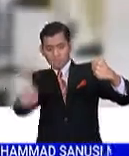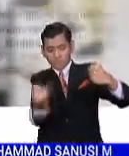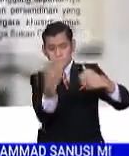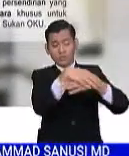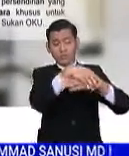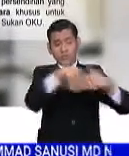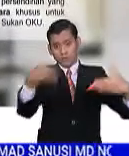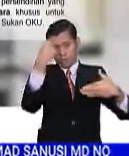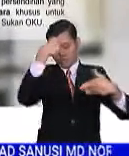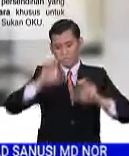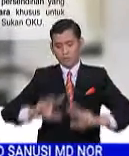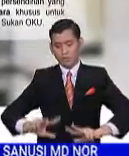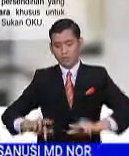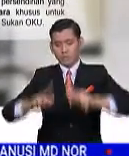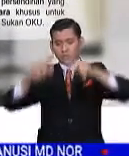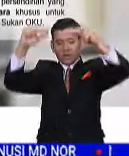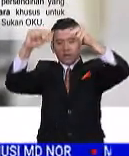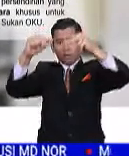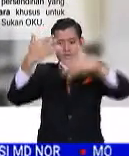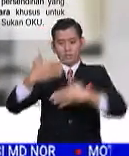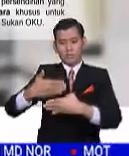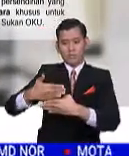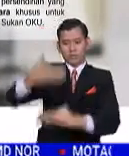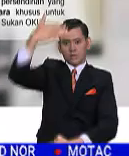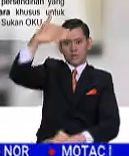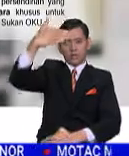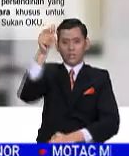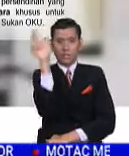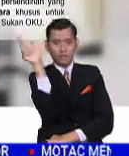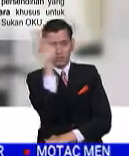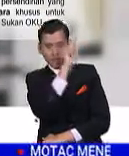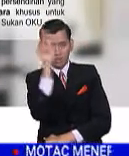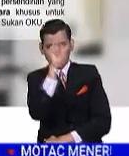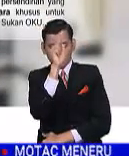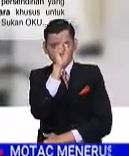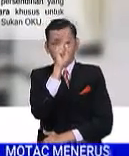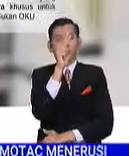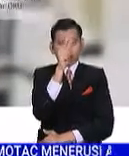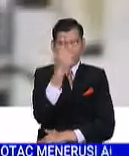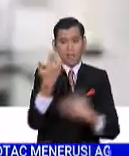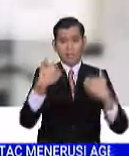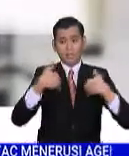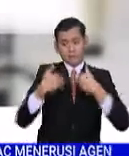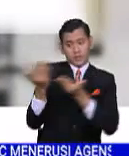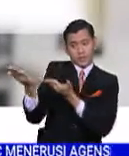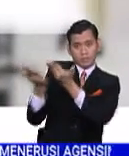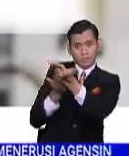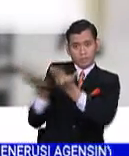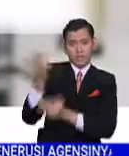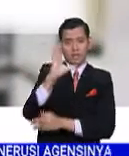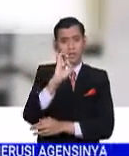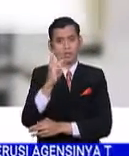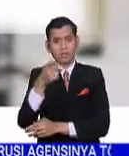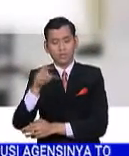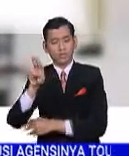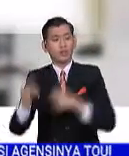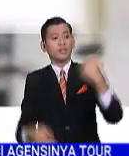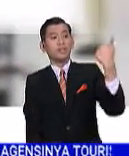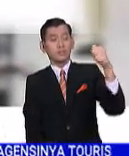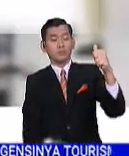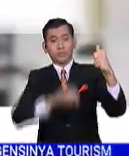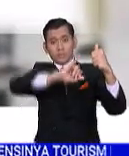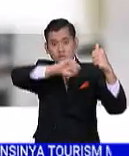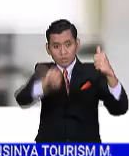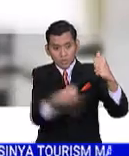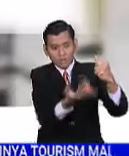infrastruktur bangunan kerajaan supaya mesra OKU. Manakala pengumuman peruntukan RM10 juta kepada Pusat Latihan